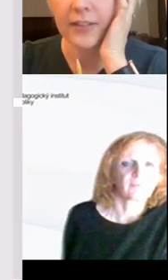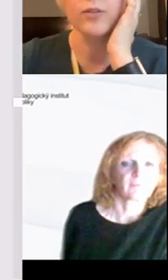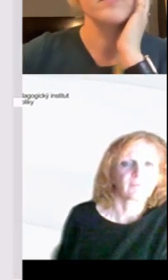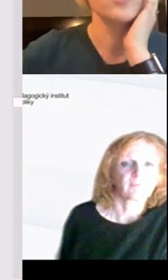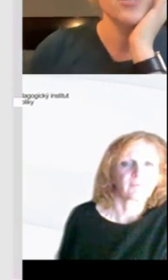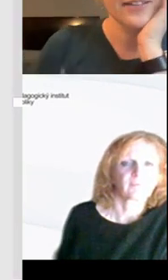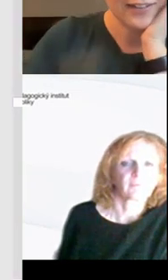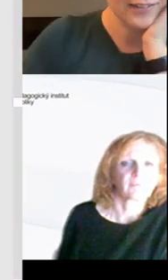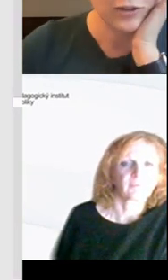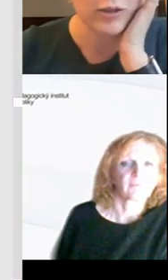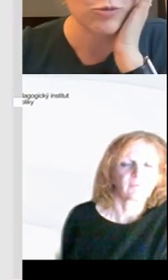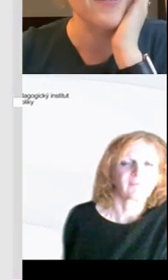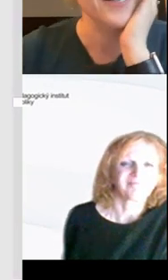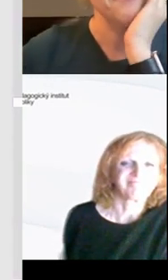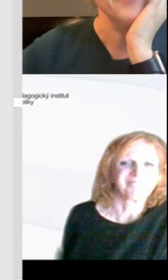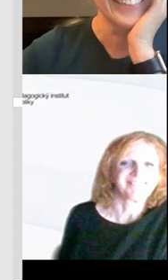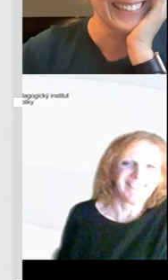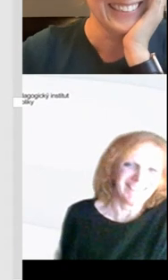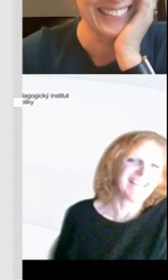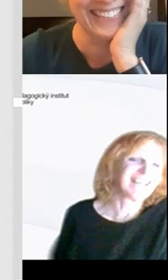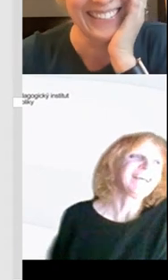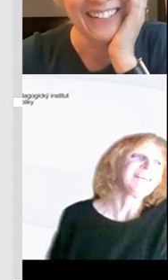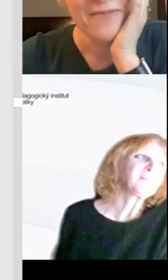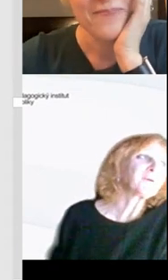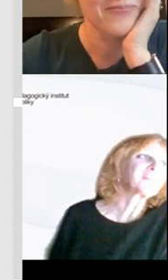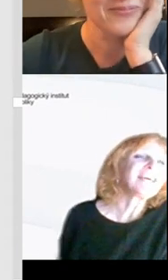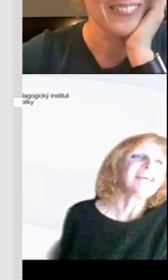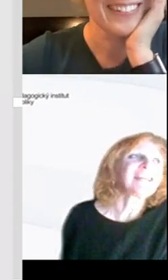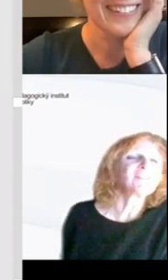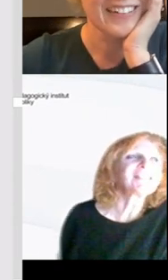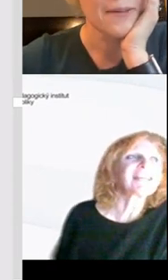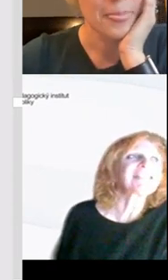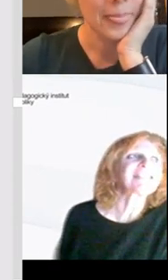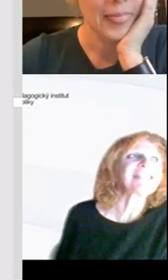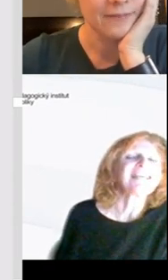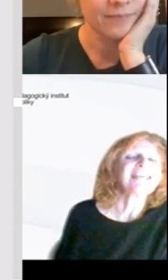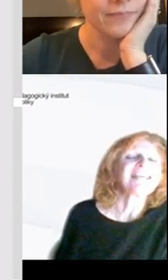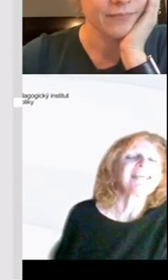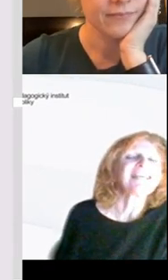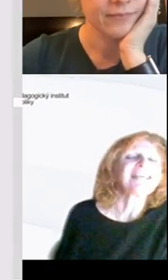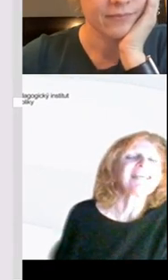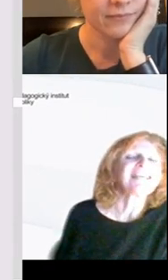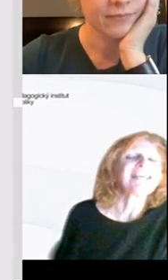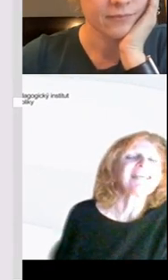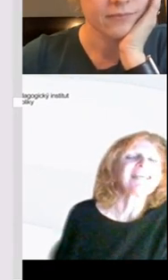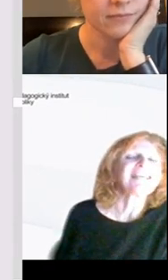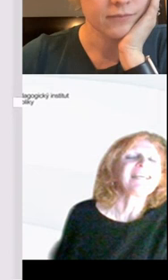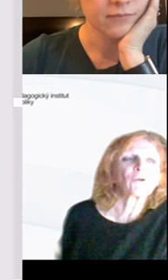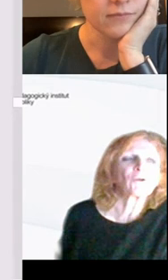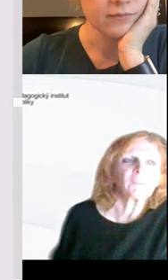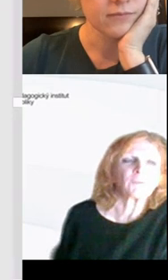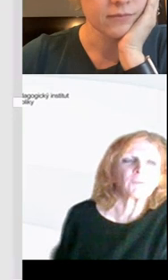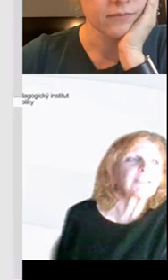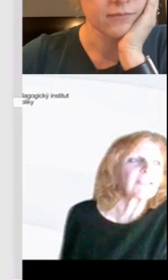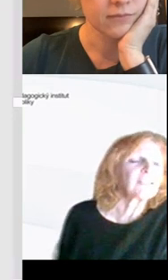Tak jo, dobře, tak k dotazu se vrátím. Výborně. Další slajd, který se věnuje sdílení dokumentů